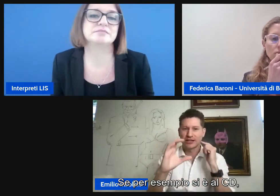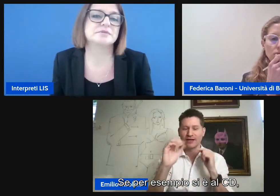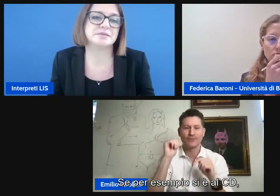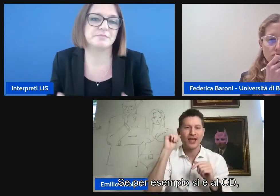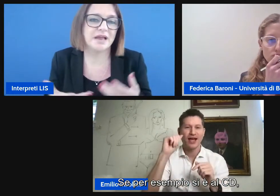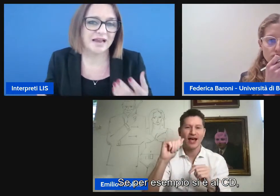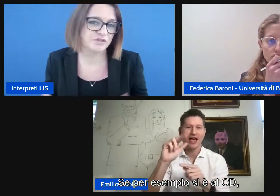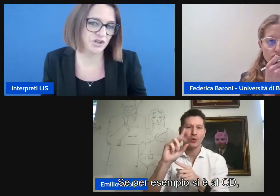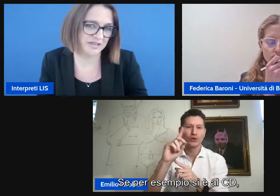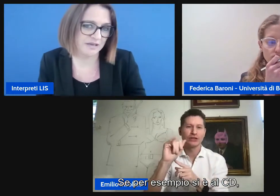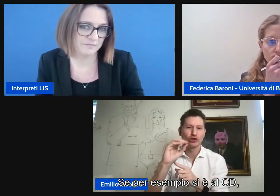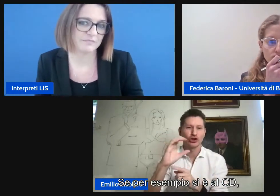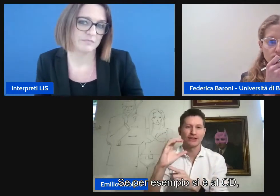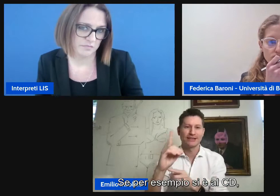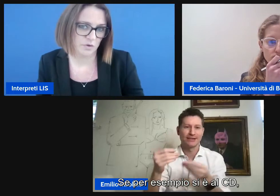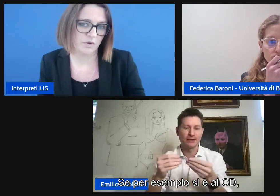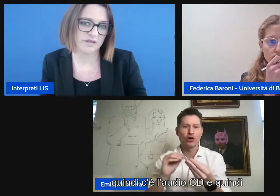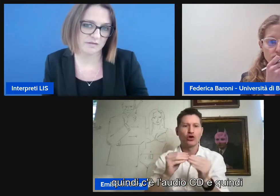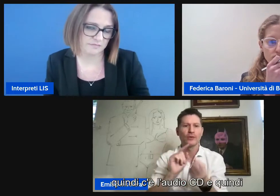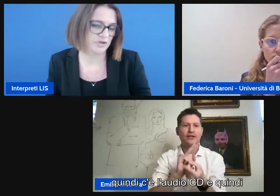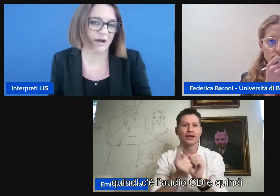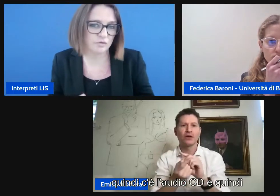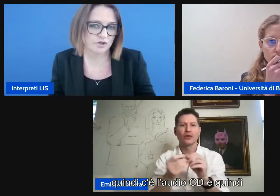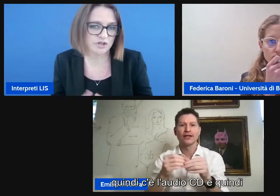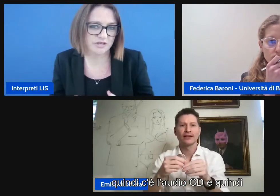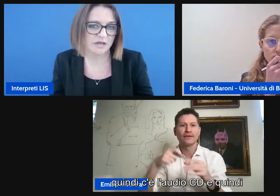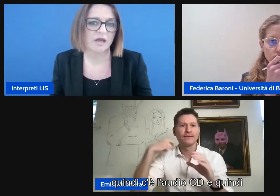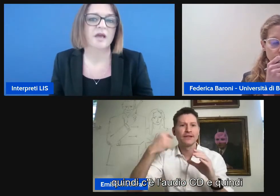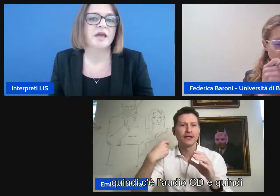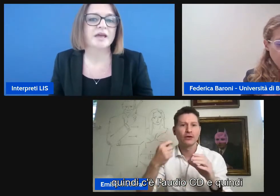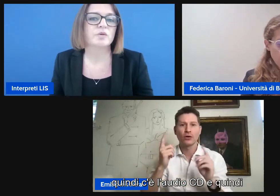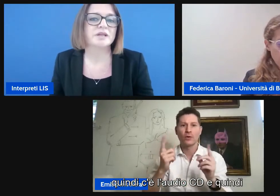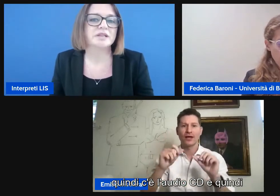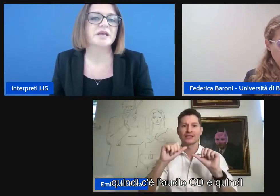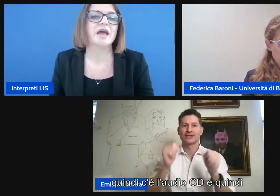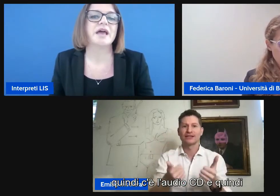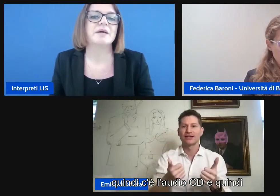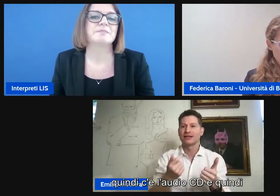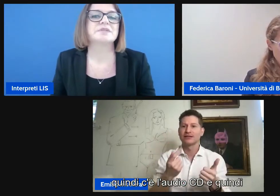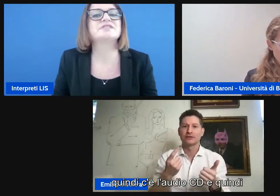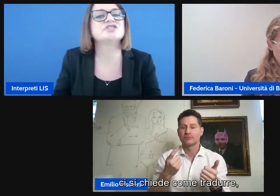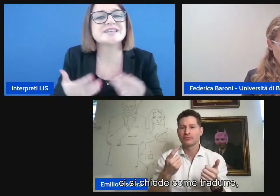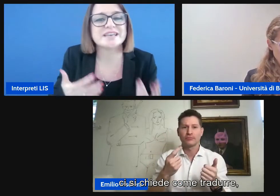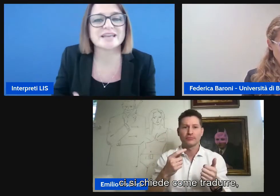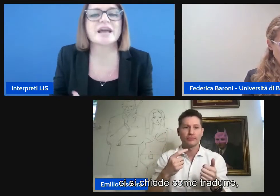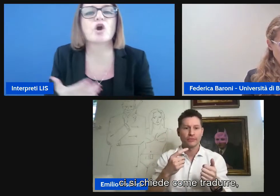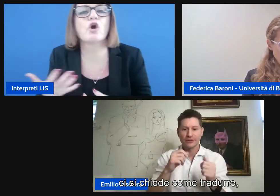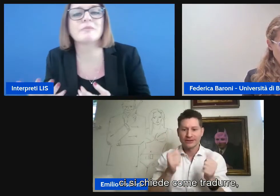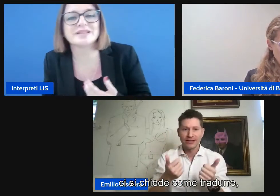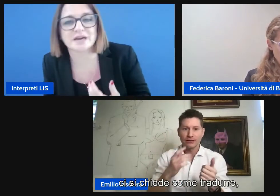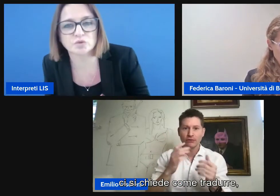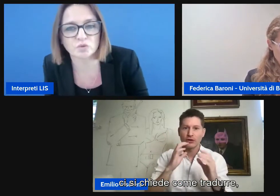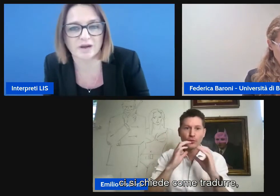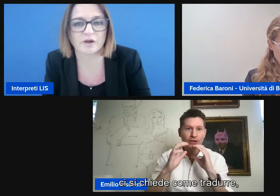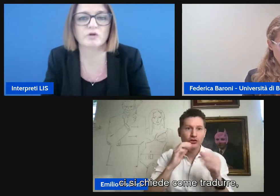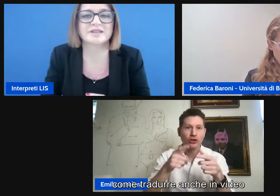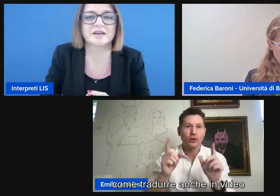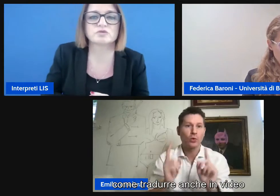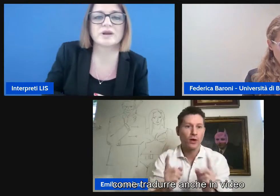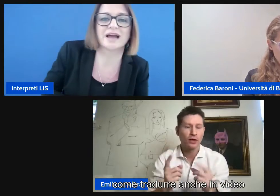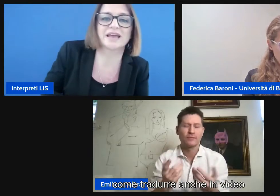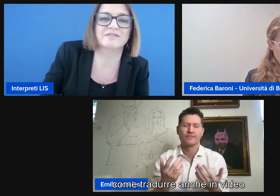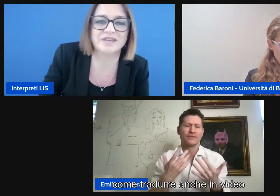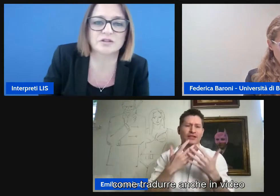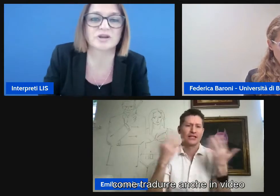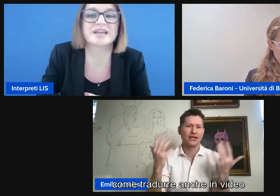si ha il cd quindi c'è l'audio cd e quindi ci si chiede come tradurre